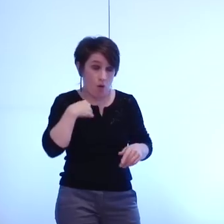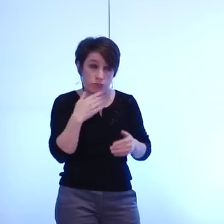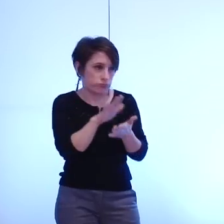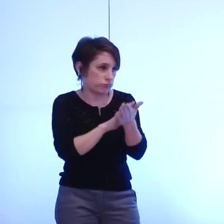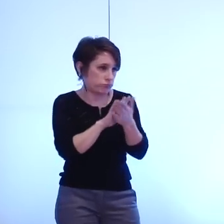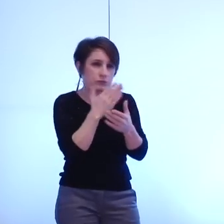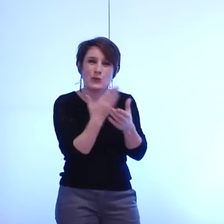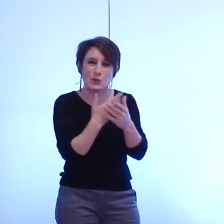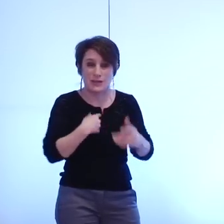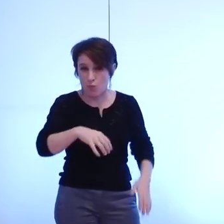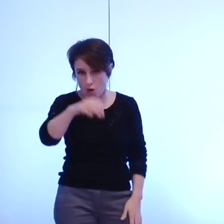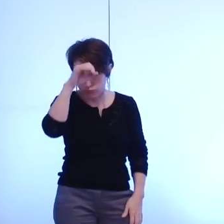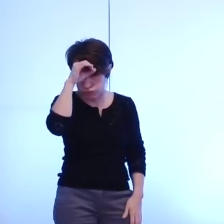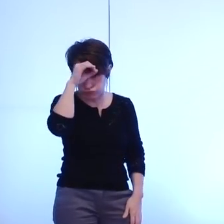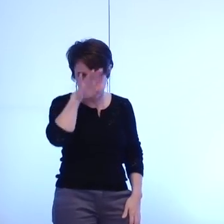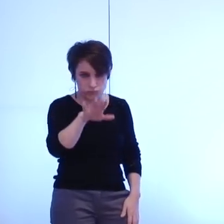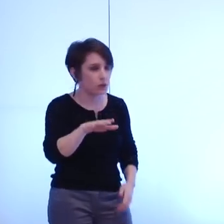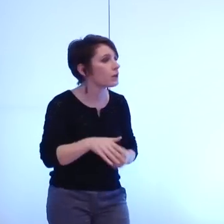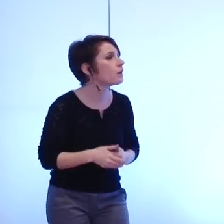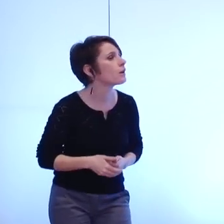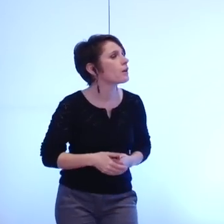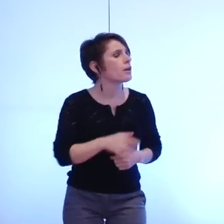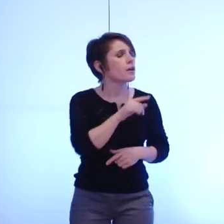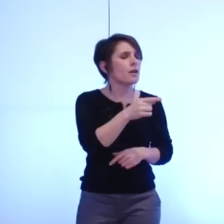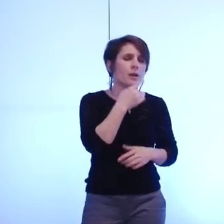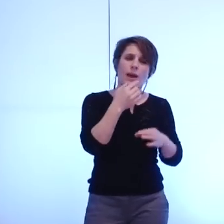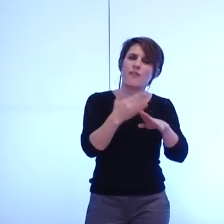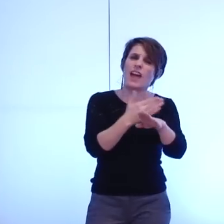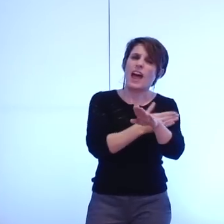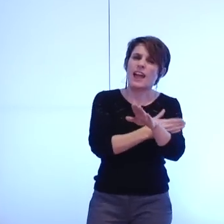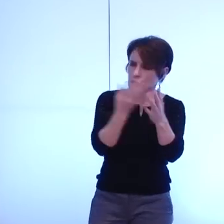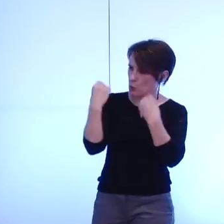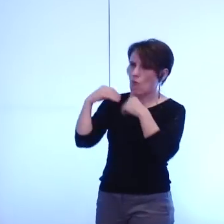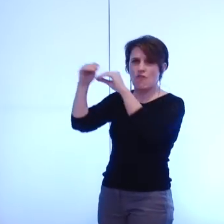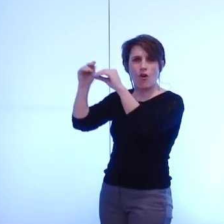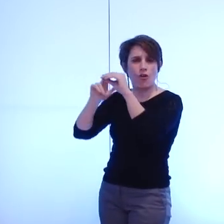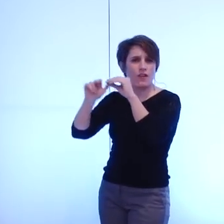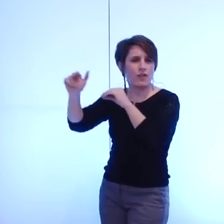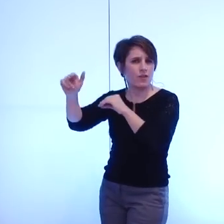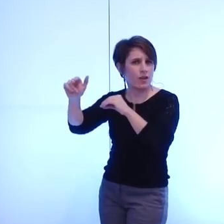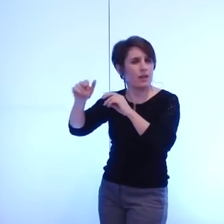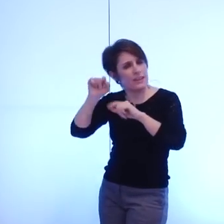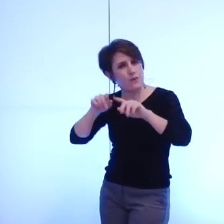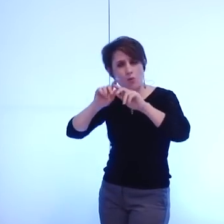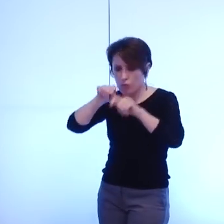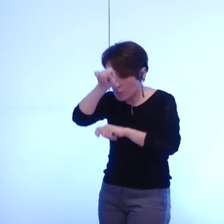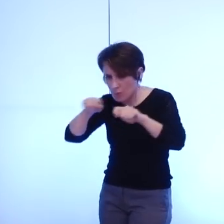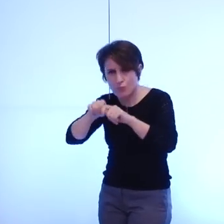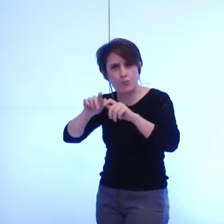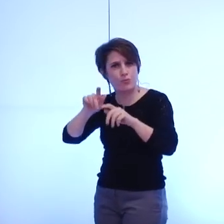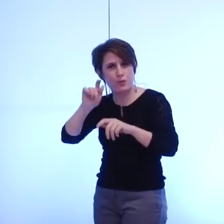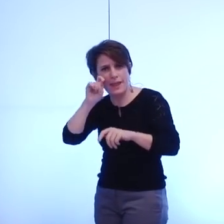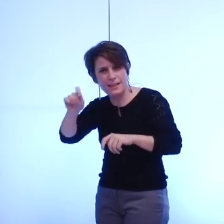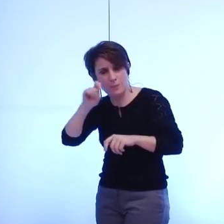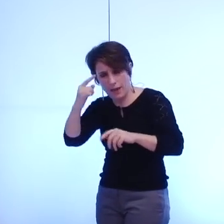cadre du transfert des établissements publics vous parlez effectivement d'un prix de cession qui sera déterminé à l'aide je crois d'un cabinet spécialisé c'est l'objet d'une